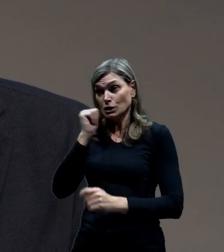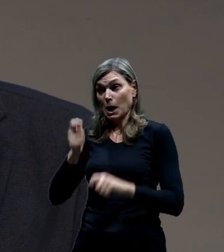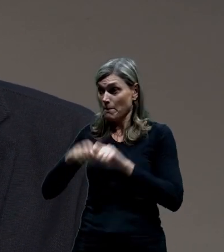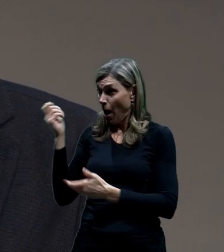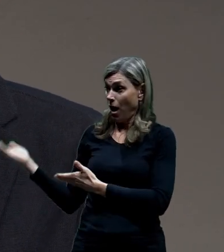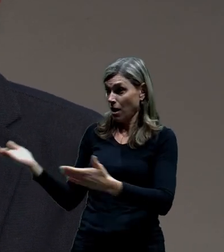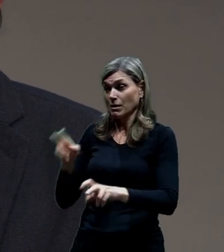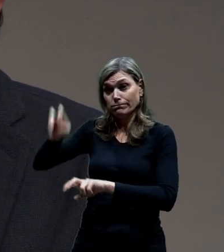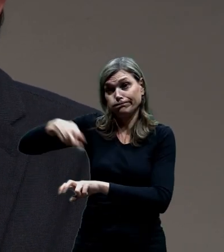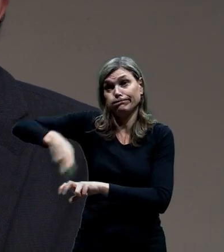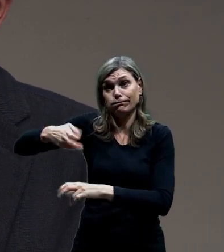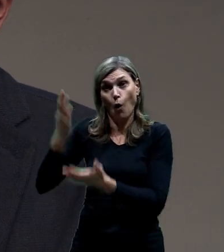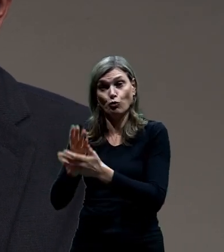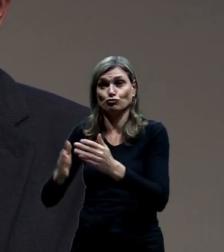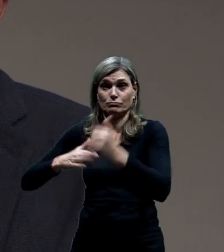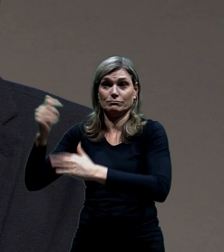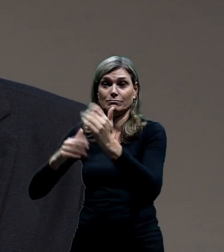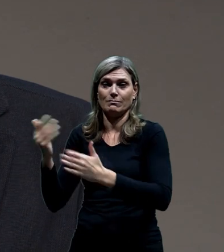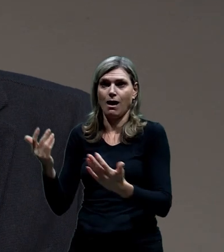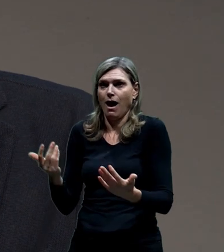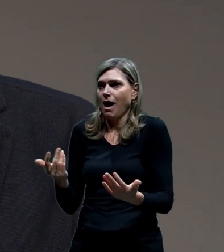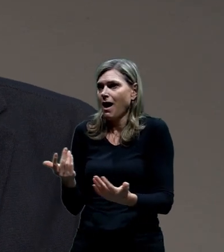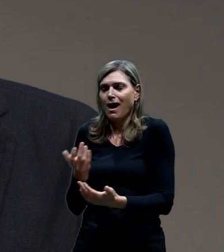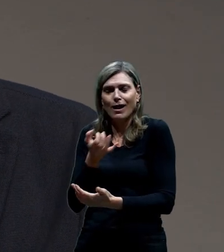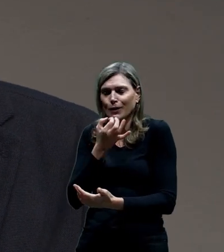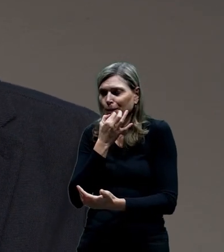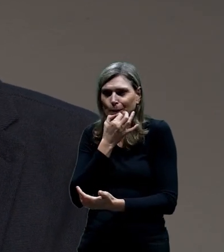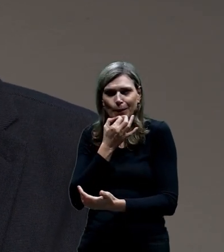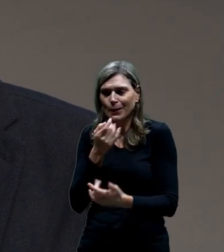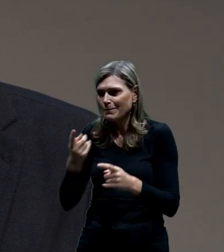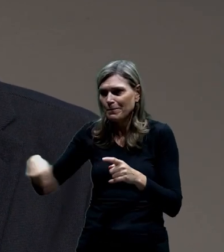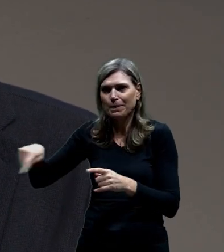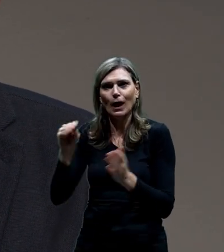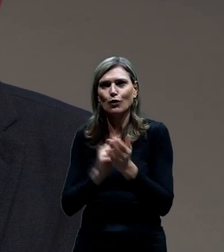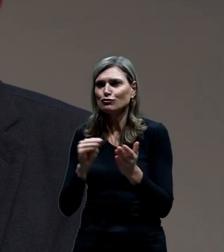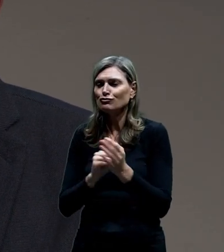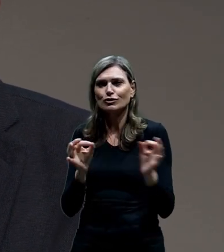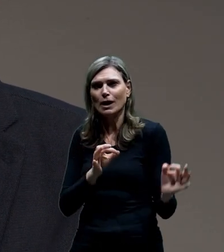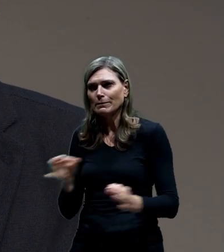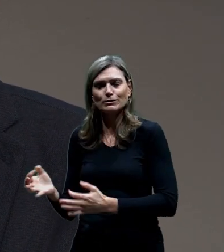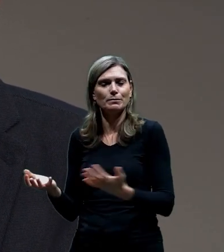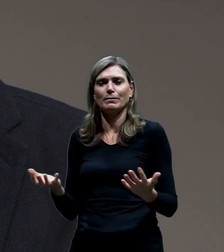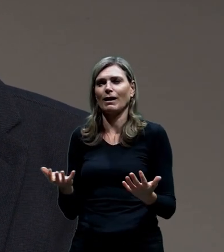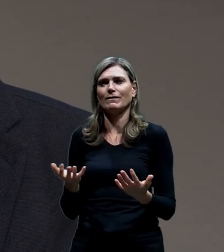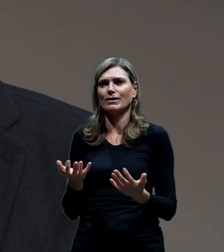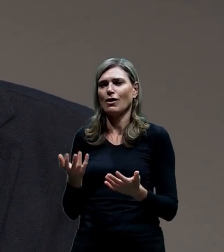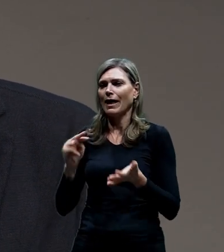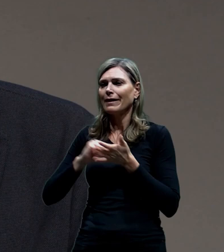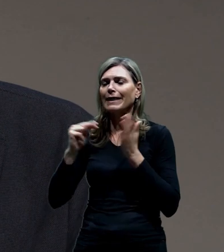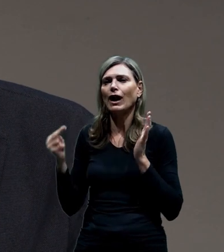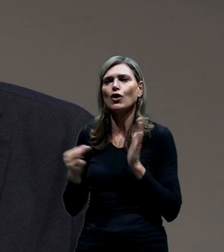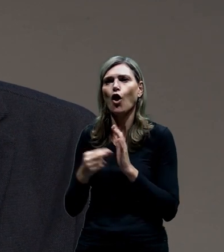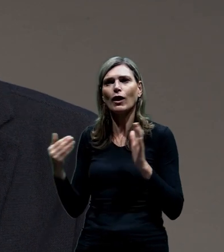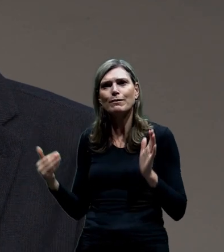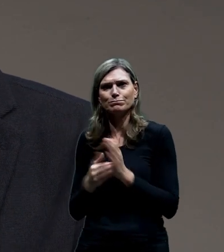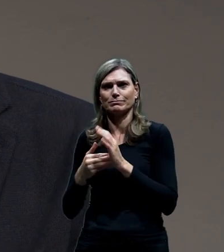jakoukoliv stavbu, ale prostě ty stavby nejsou připravené a mají nějaký technologický postup,